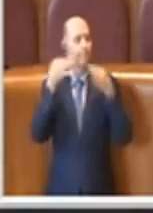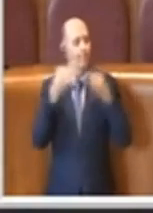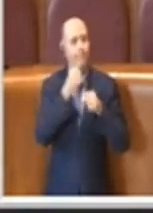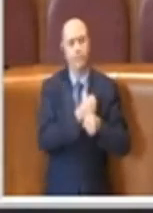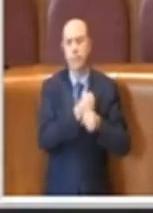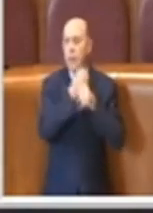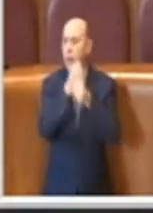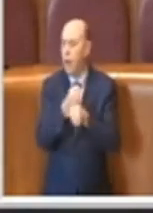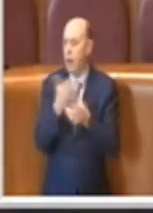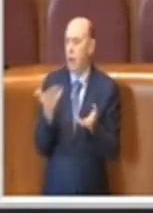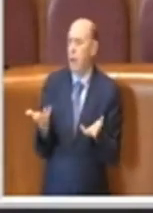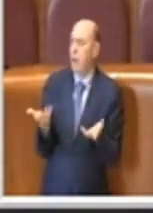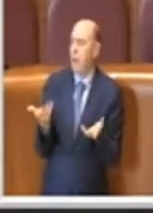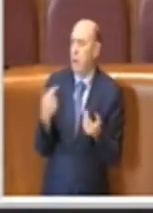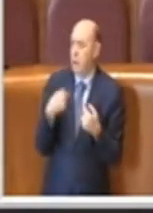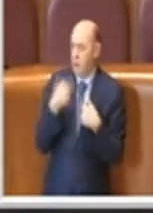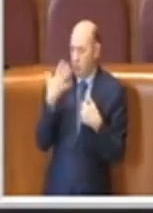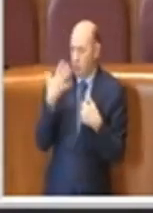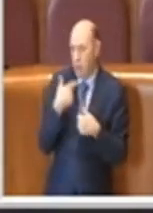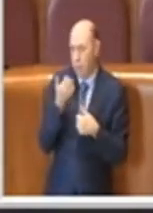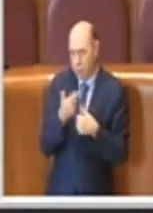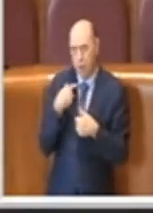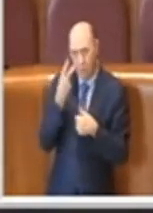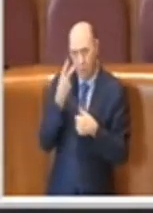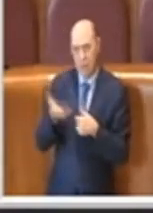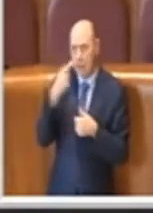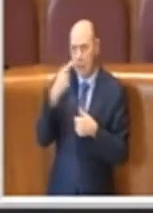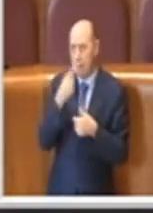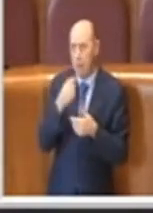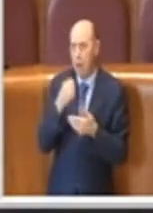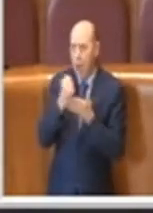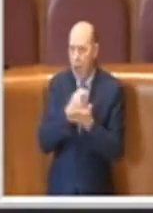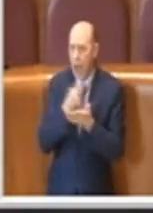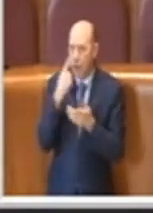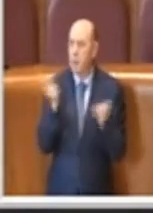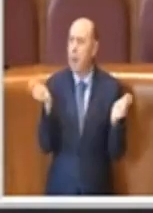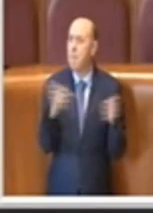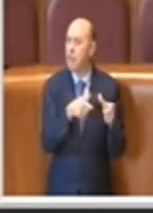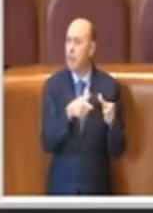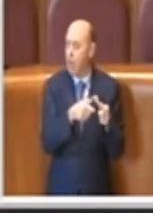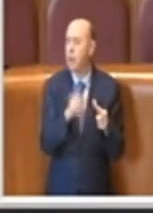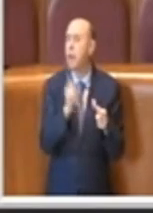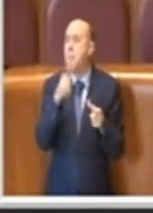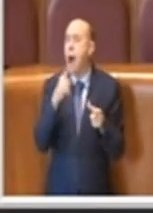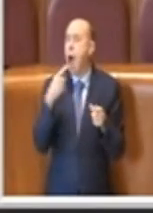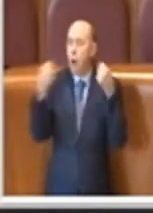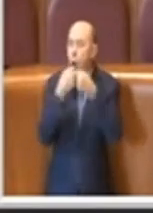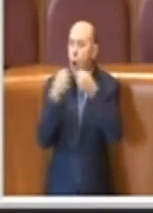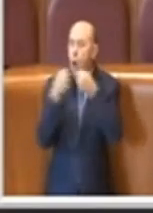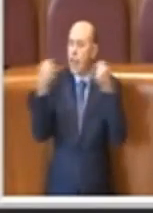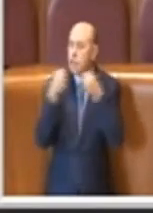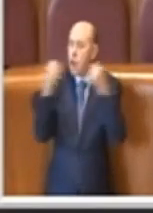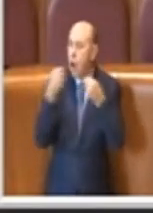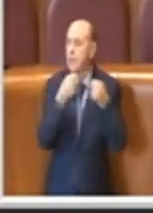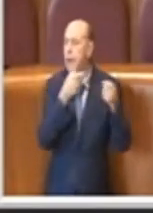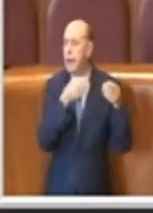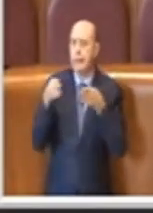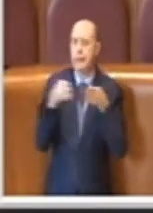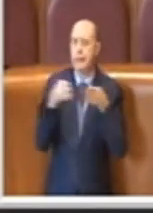Talunevolta abbiamo visto anche atti di precetto, insomma, alla fine questi contenziosi prendono una strada